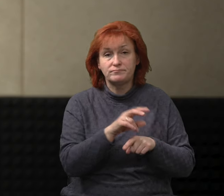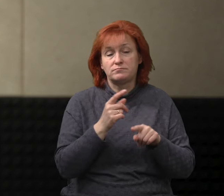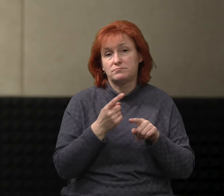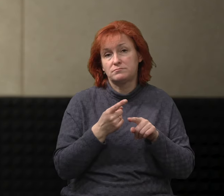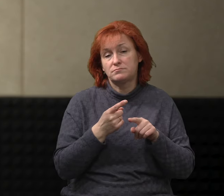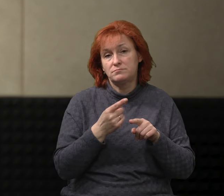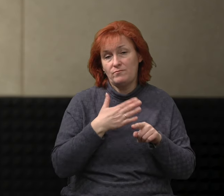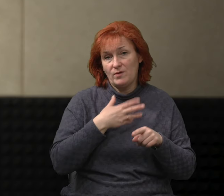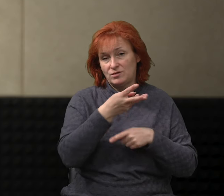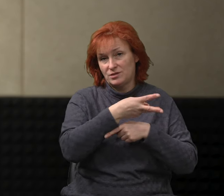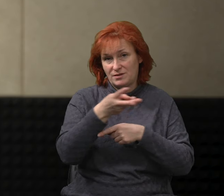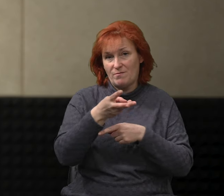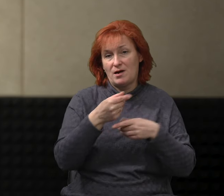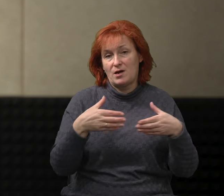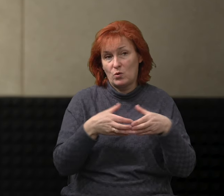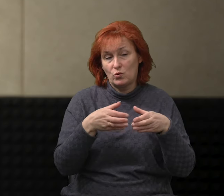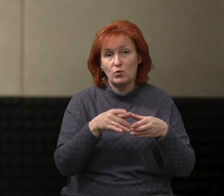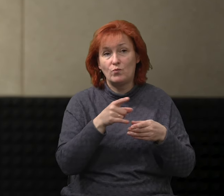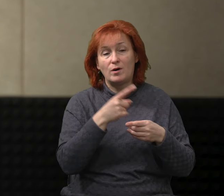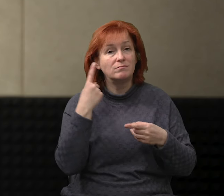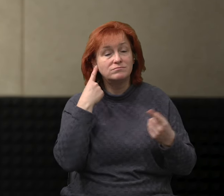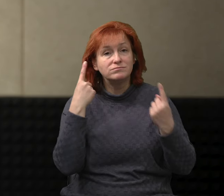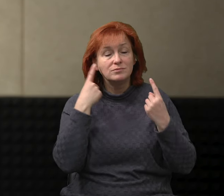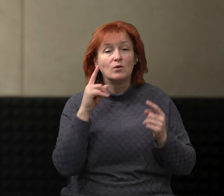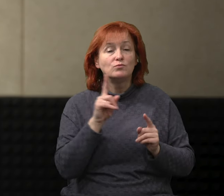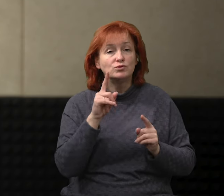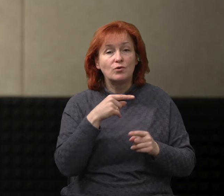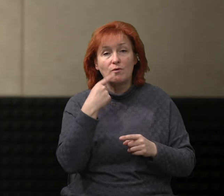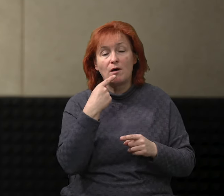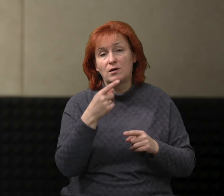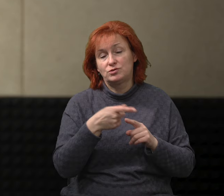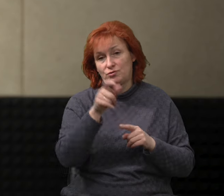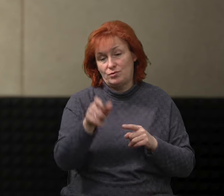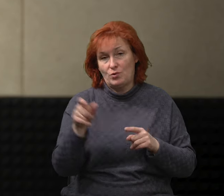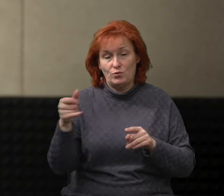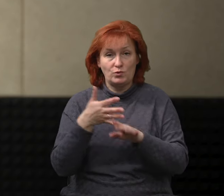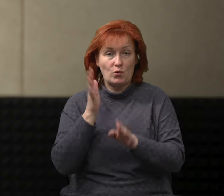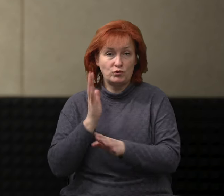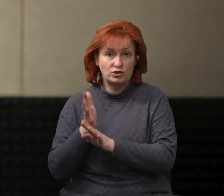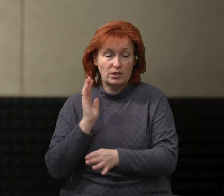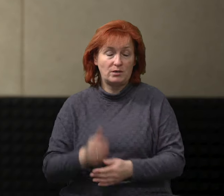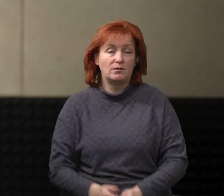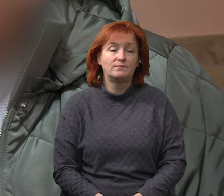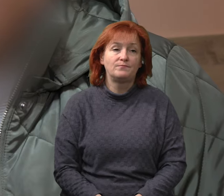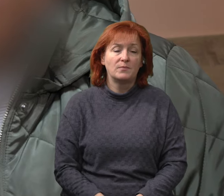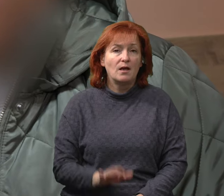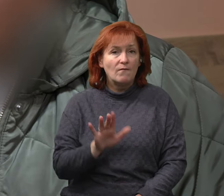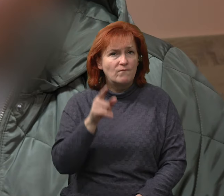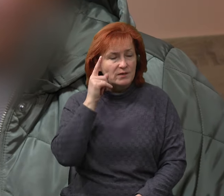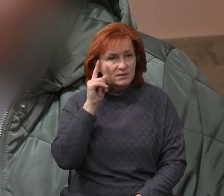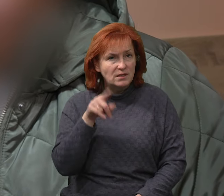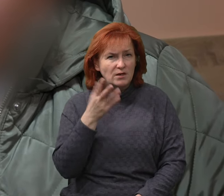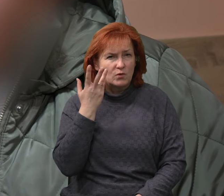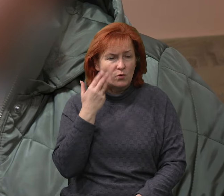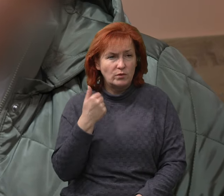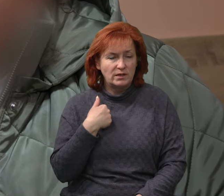-соціальної експертизи. Що кажуть люди у чергах і чи відомо їм про побори, в закладі розкаже Алла Бєдна. Ви знаєте, я